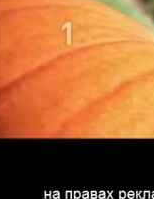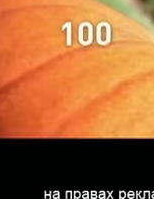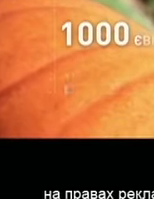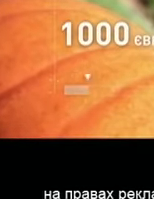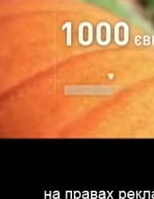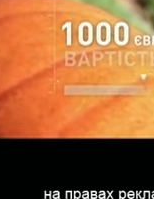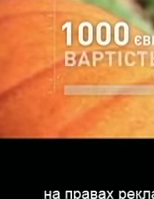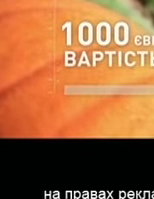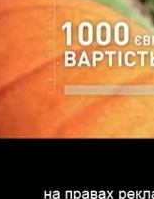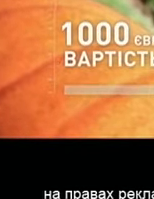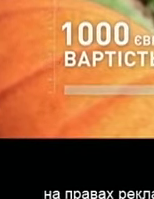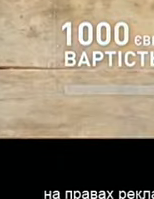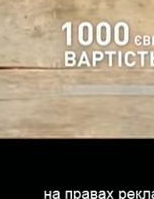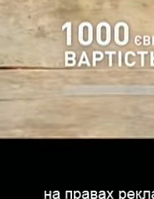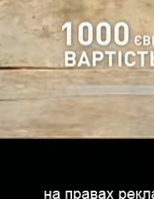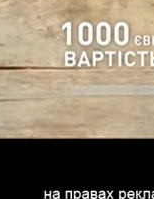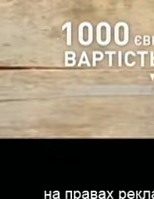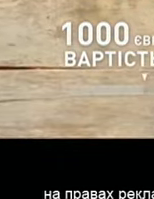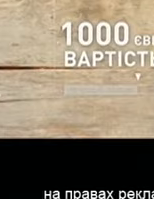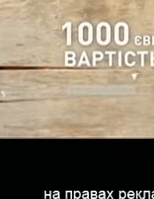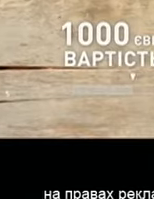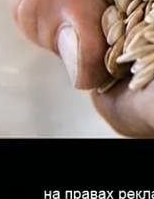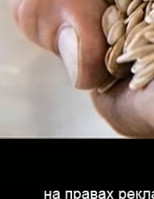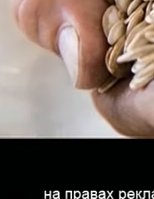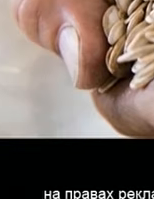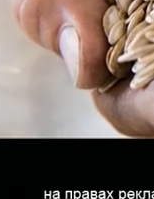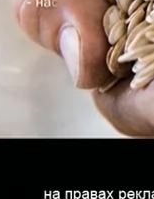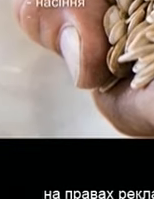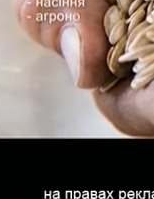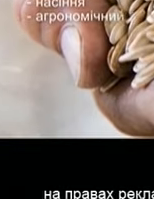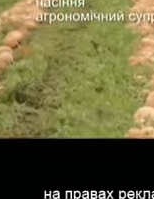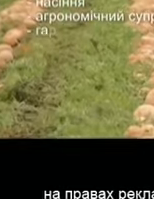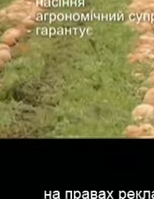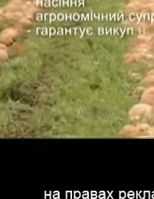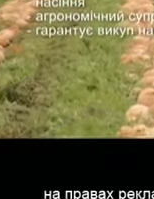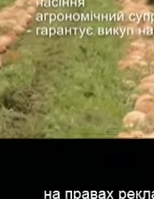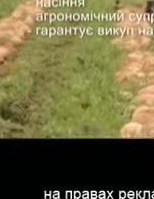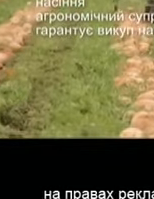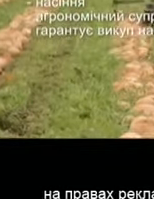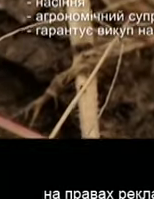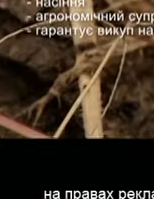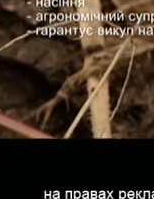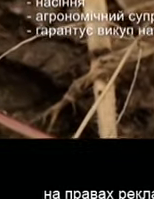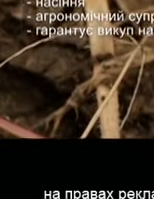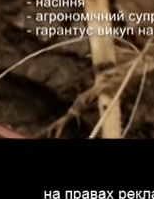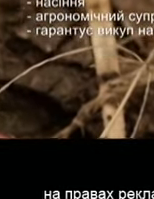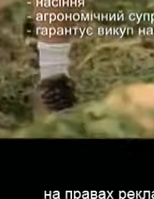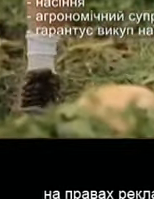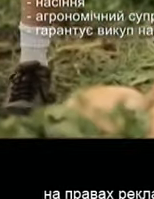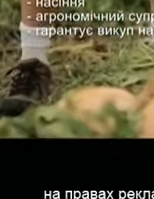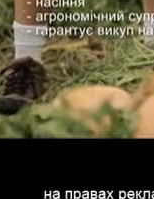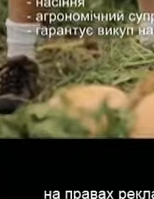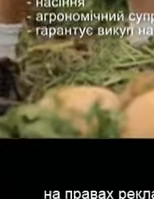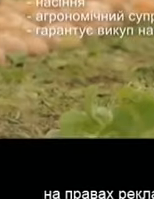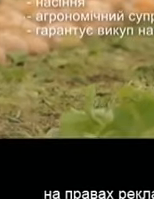Вартість урожаю – близько тисячі євро з гектара Кооператив забезпечує насінням, агрономічним супроводом І гарантує